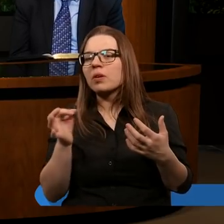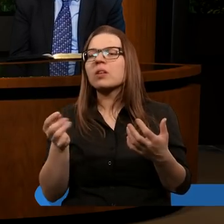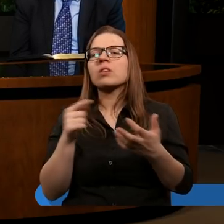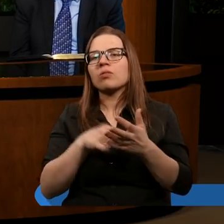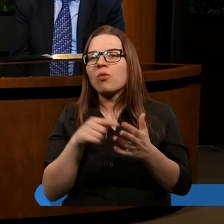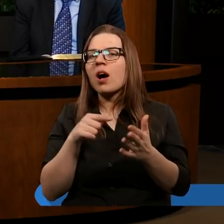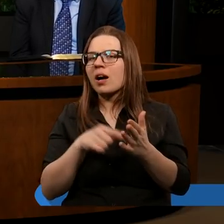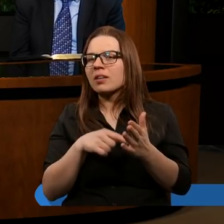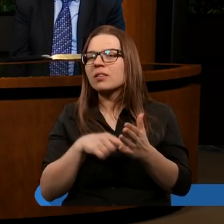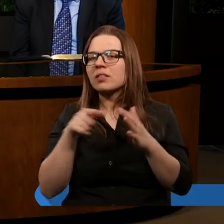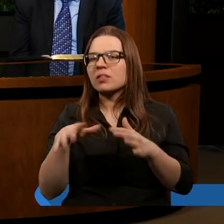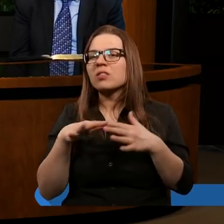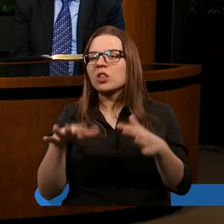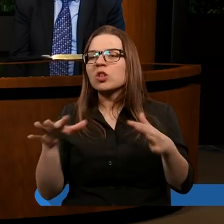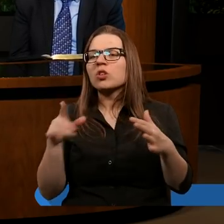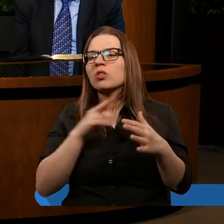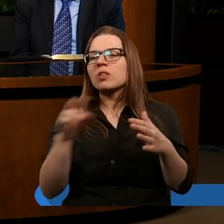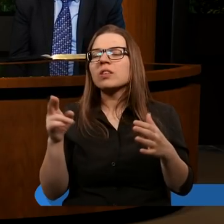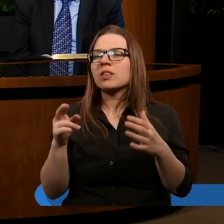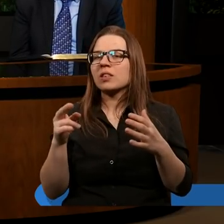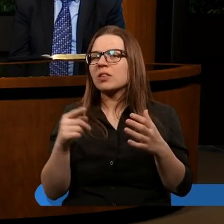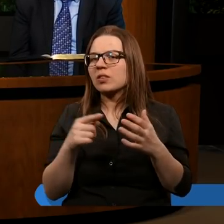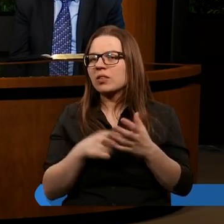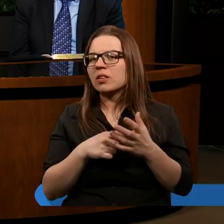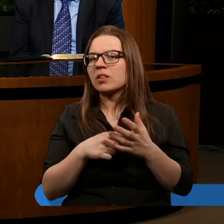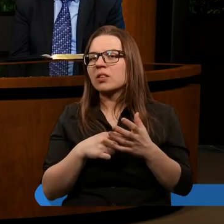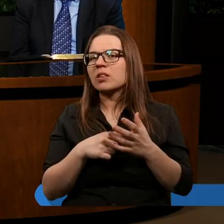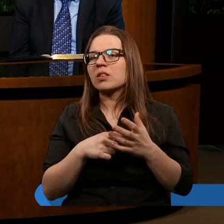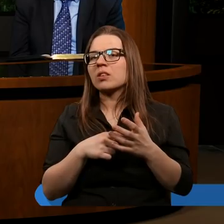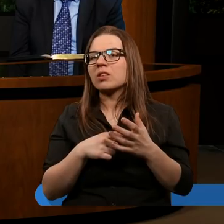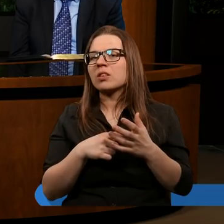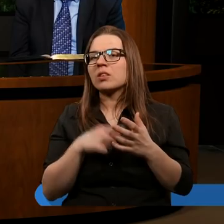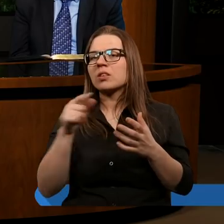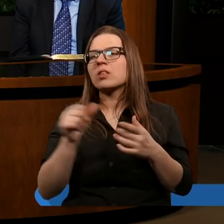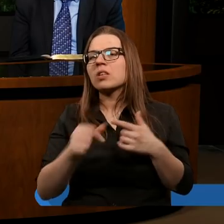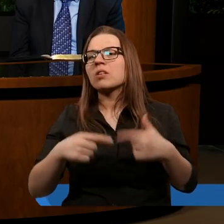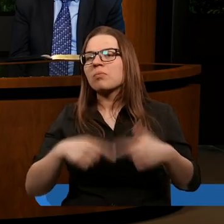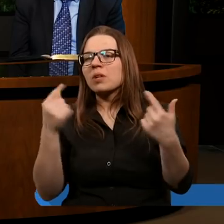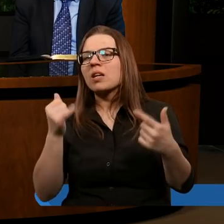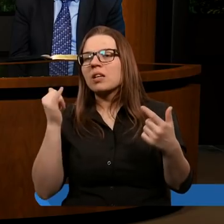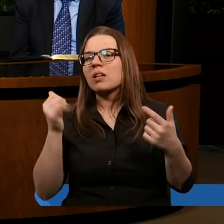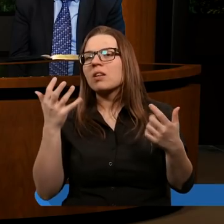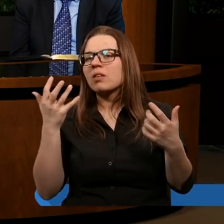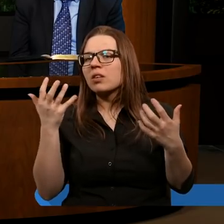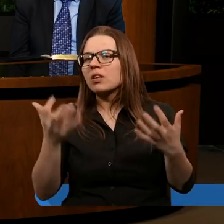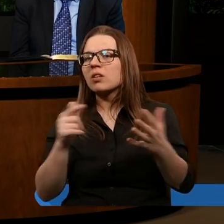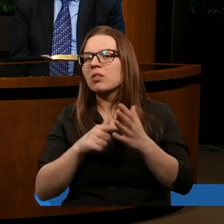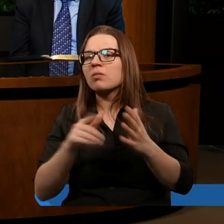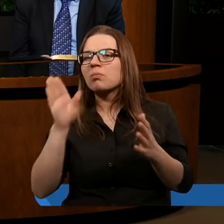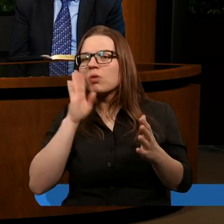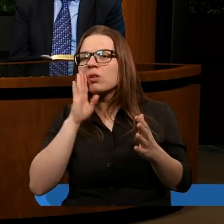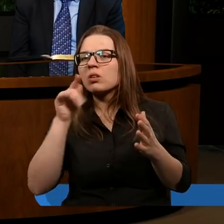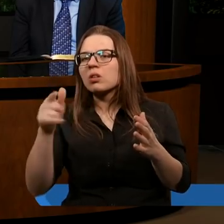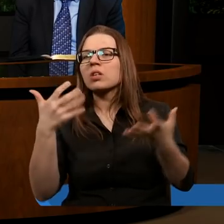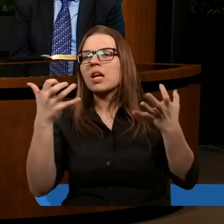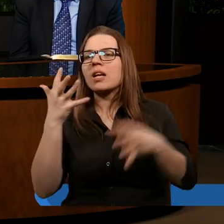ale właśnie zaczynają sprzedawać odpusty. W samym Paryżu są trzy korony cierniowe, w świecie jest podobno tam